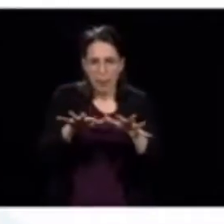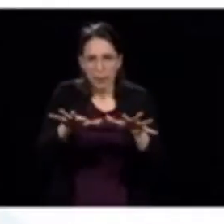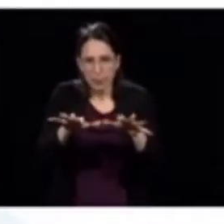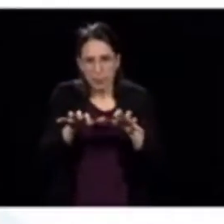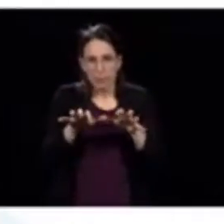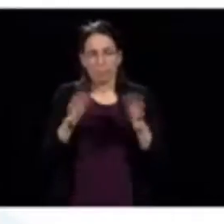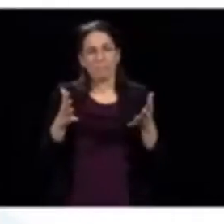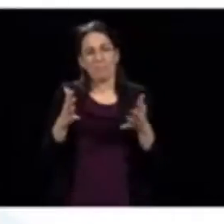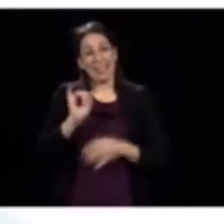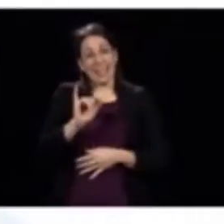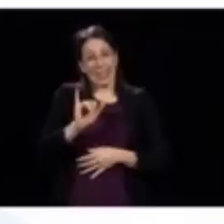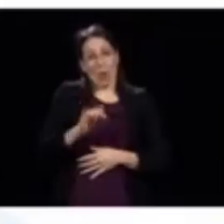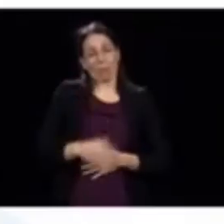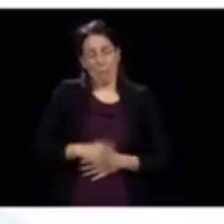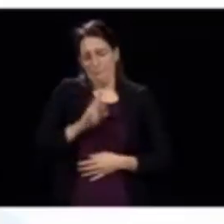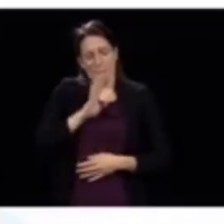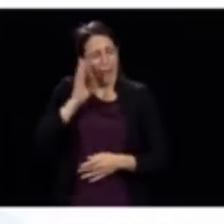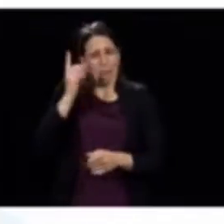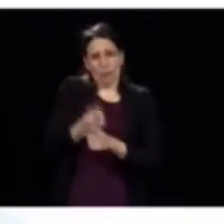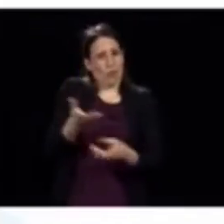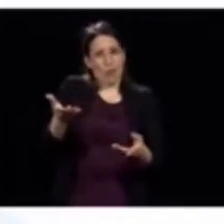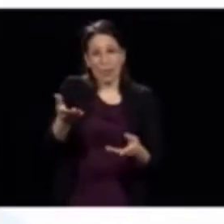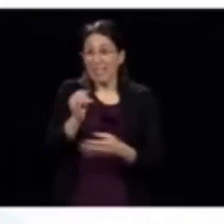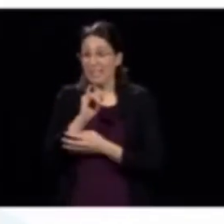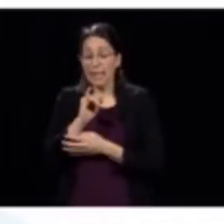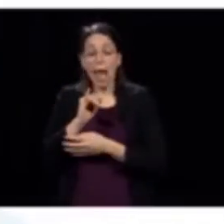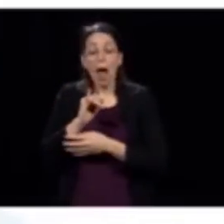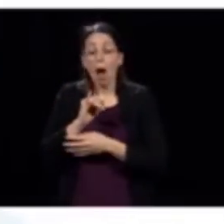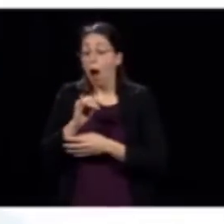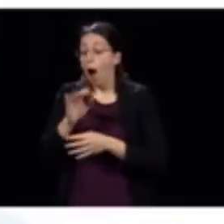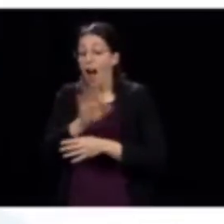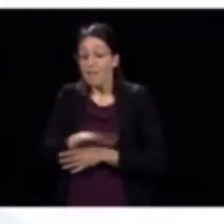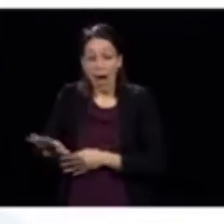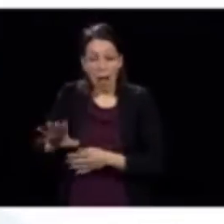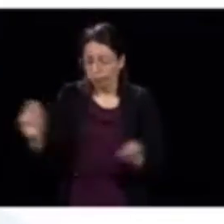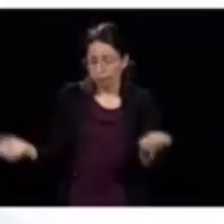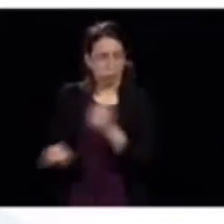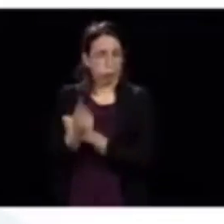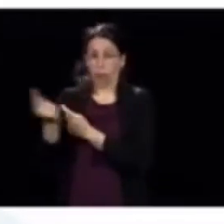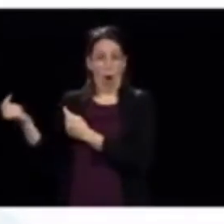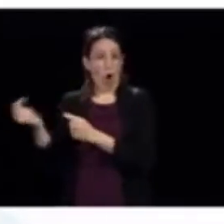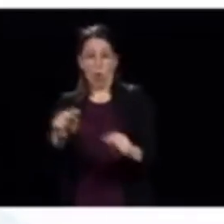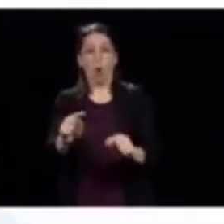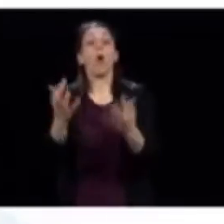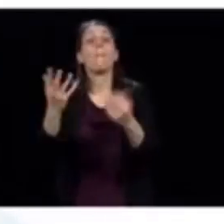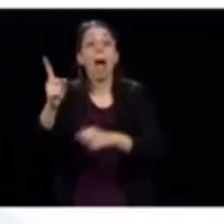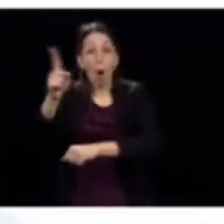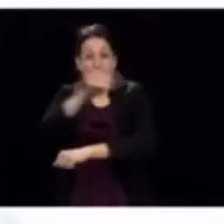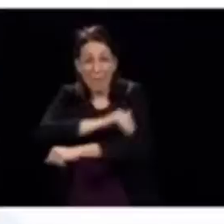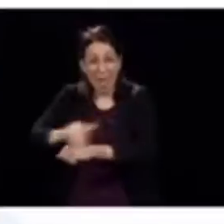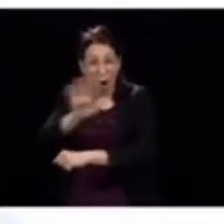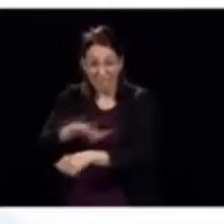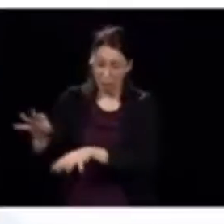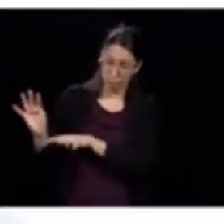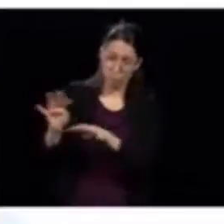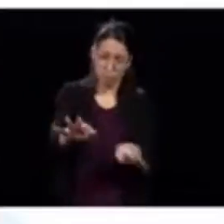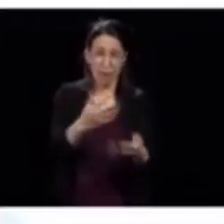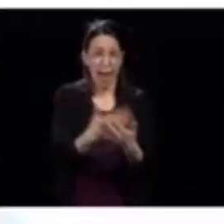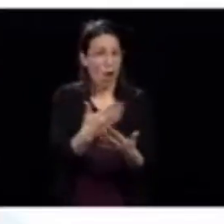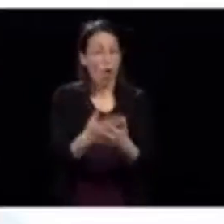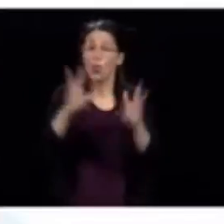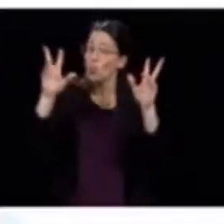'on dit que ce n'est pas une bonne idée de retourner un million d'enfants dans les écoles tout d'un coup. Il faut y aller graduellement,